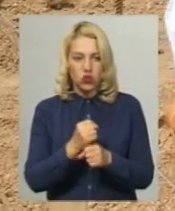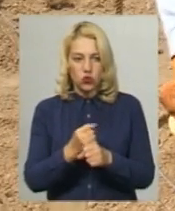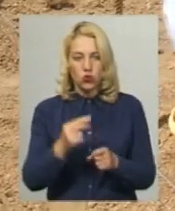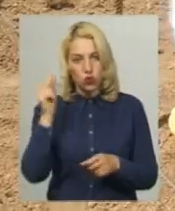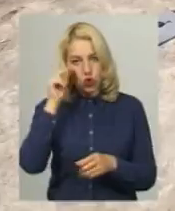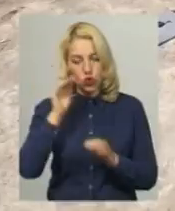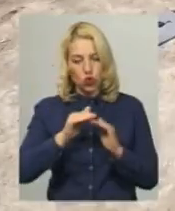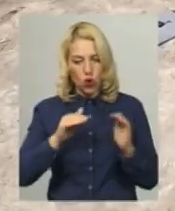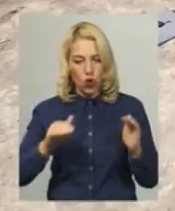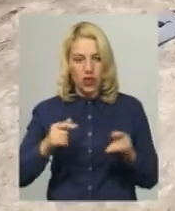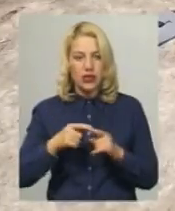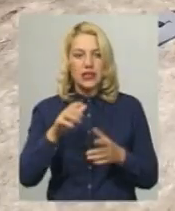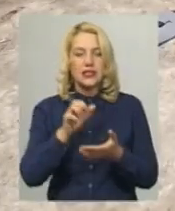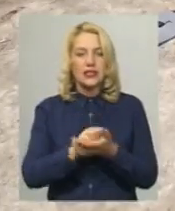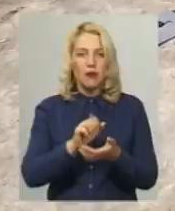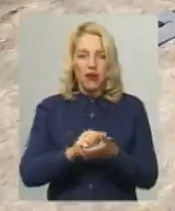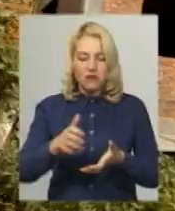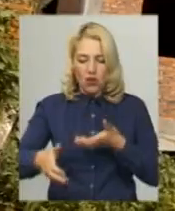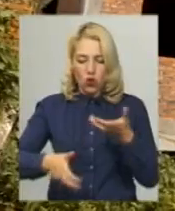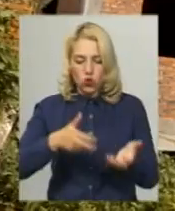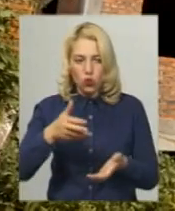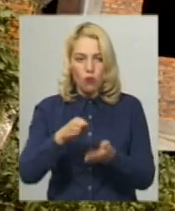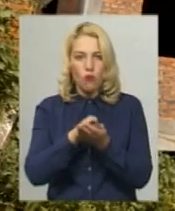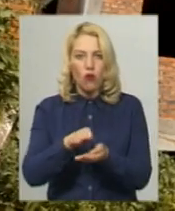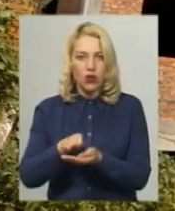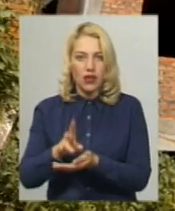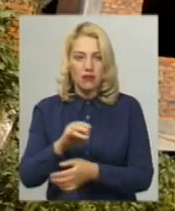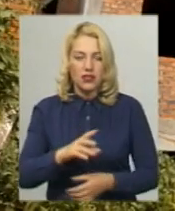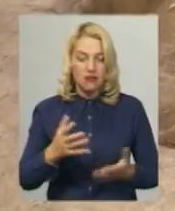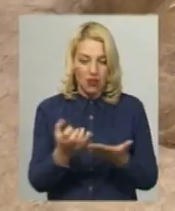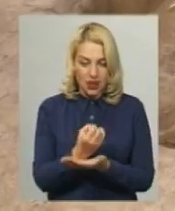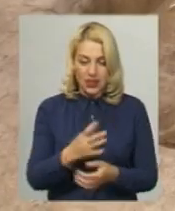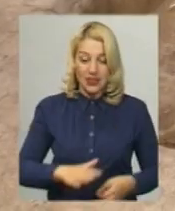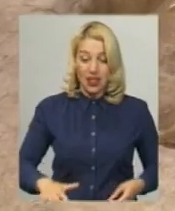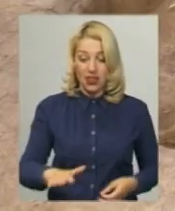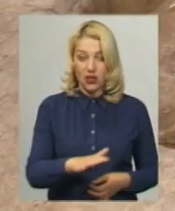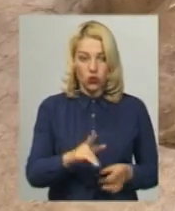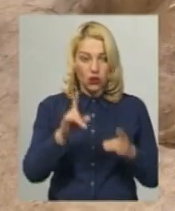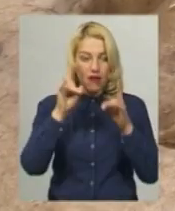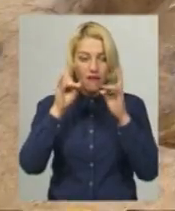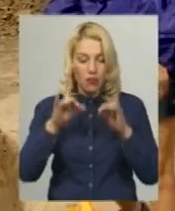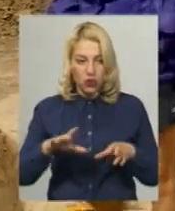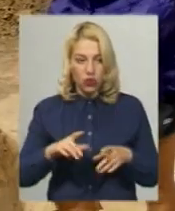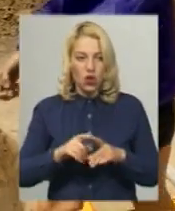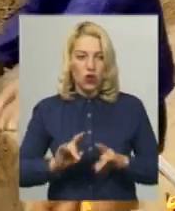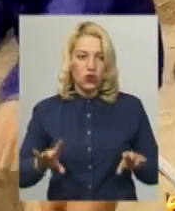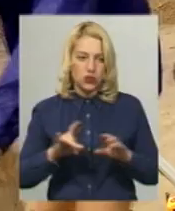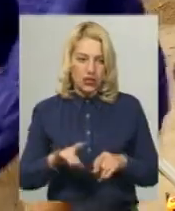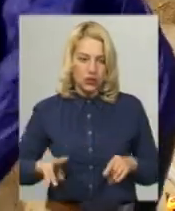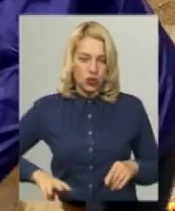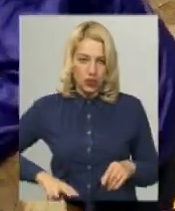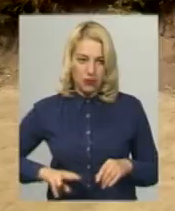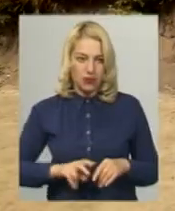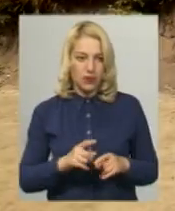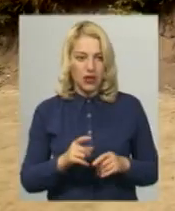з Дніпра. Вони займаються розкопками могильника, знайденого на території будівельного майданчика випадково, каже Віктор Вєтров, завідувач стектором археології заповідника